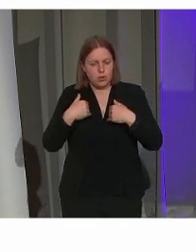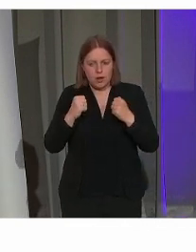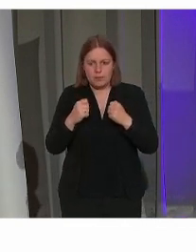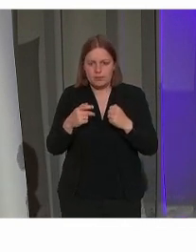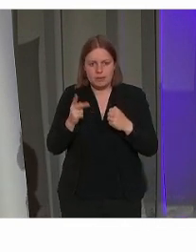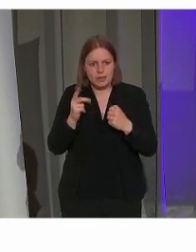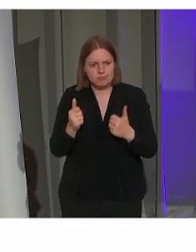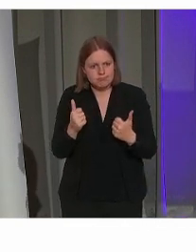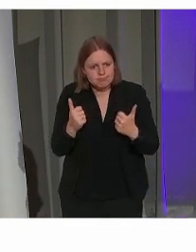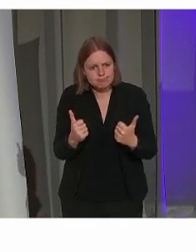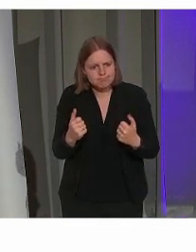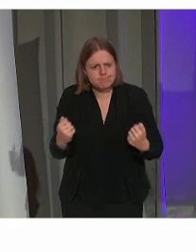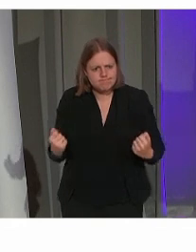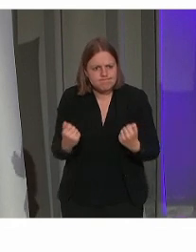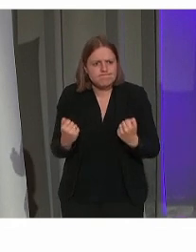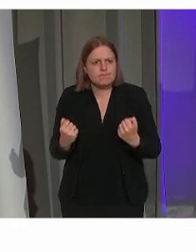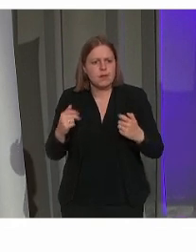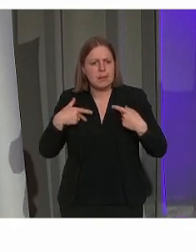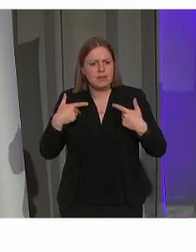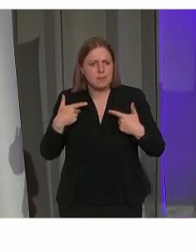uitkomen.